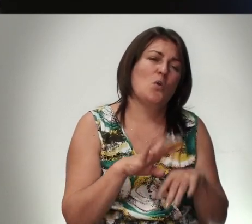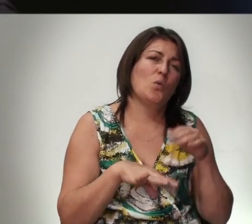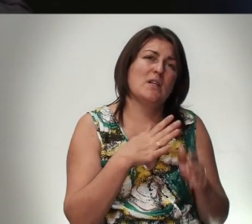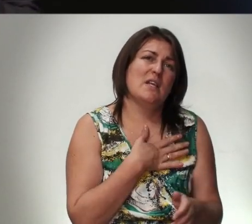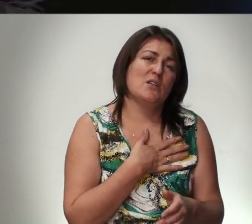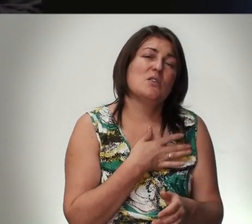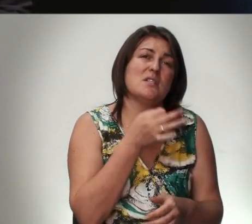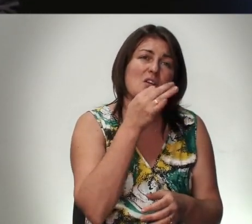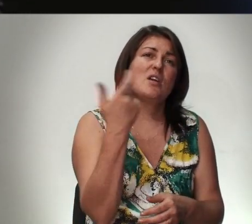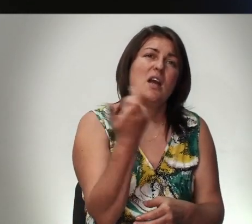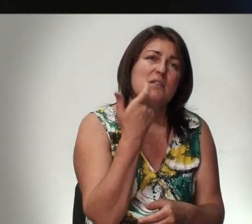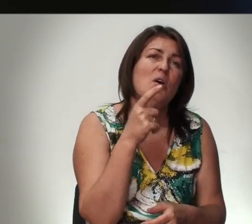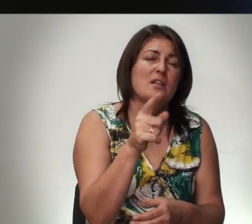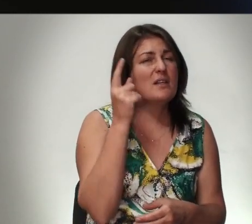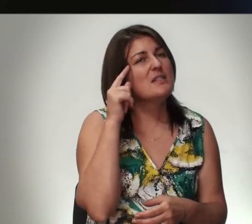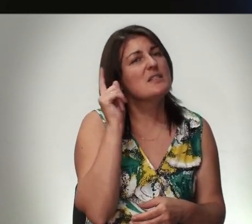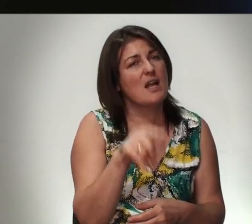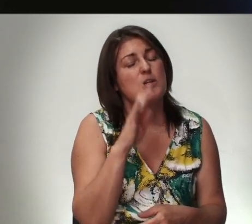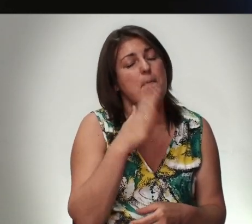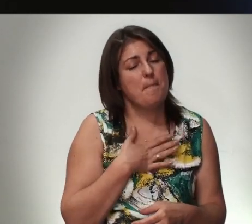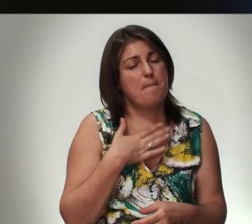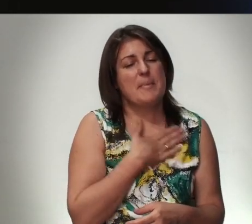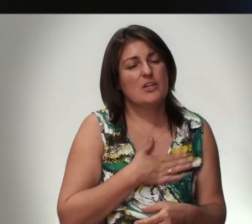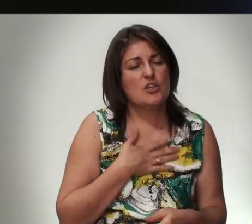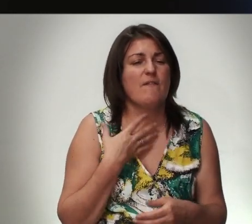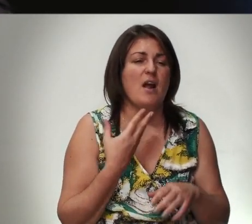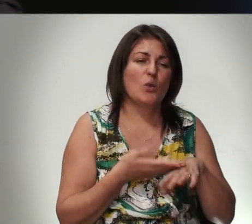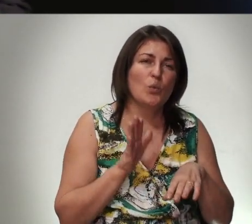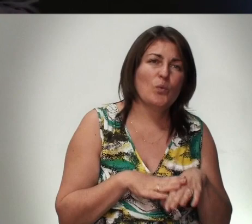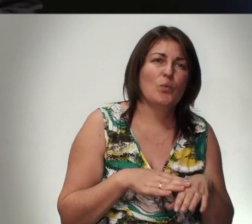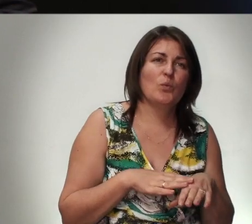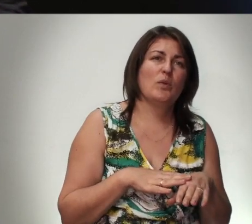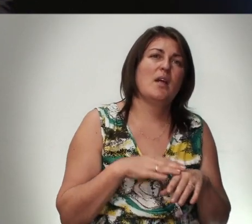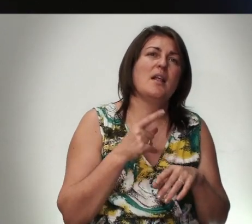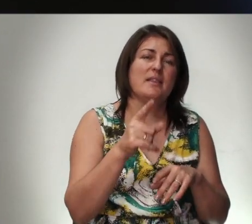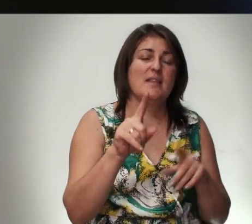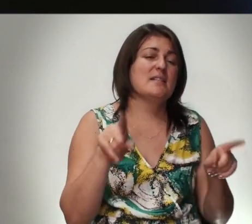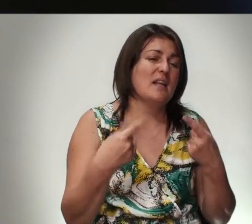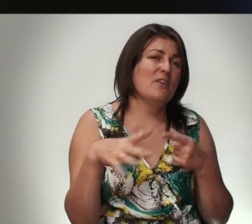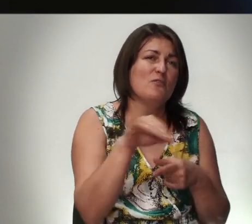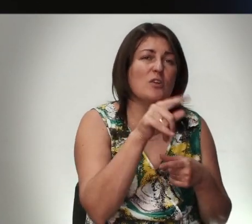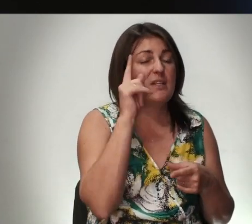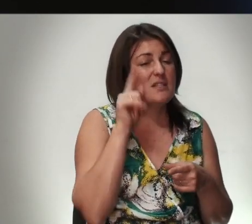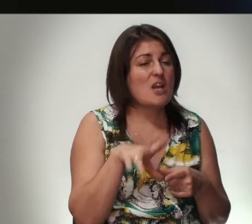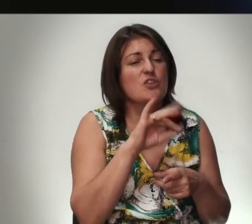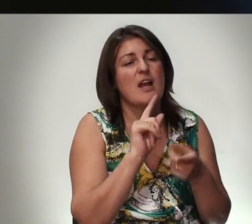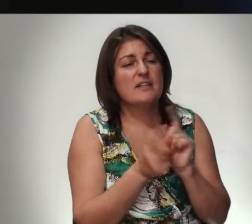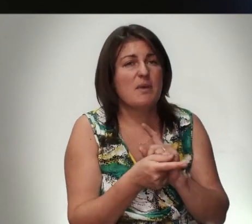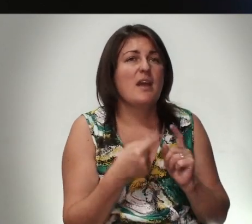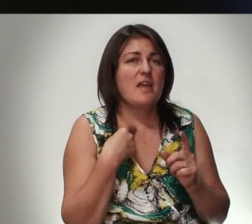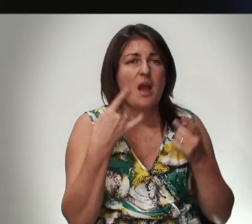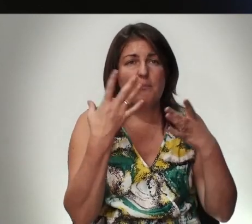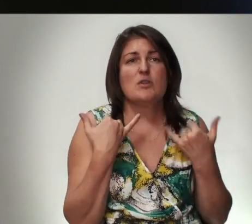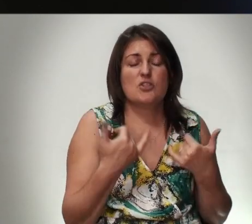Сердце И Скажи Господь Ты Знаешь Мои Переживания Мои Трудности Ты Ты Сотворил Все Ты Знаешь Как Изменить Я